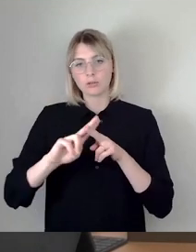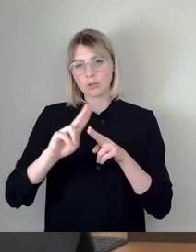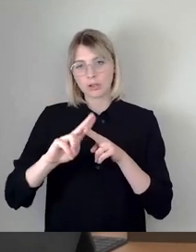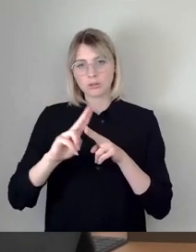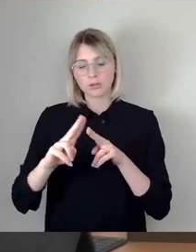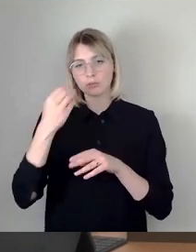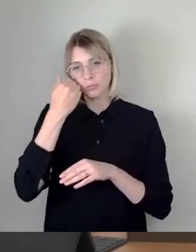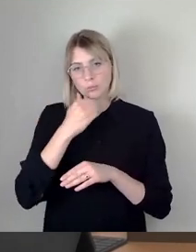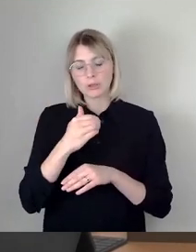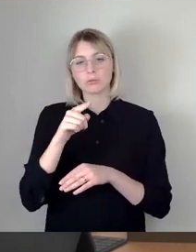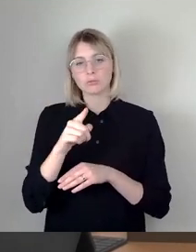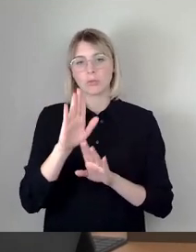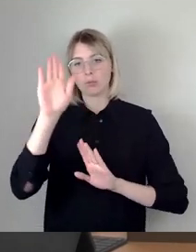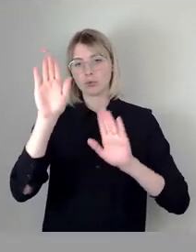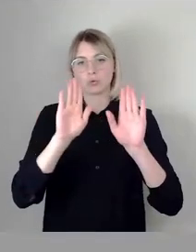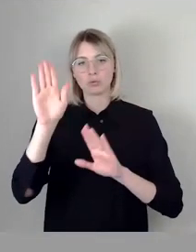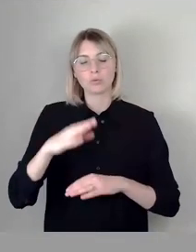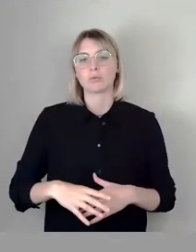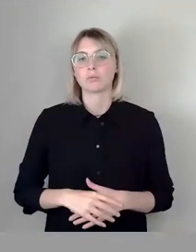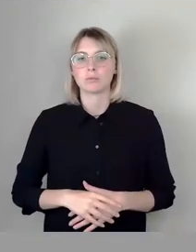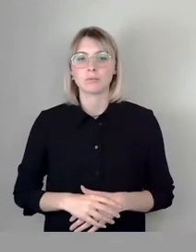Ausschussbericht folgen möchte, den bitte ich jetzt um das Stimmzeichen.